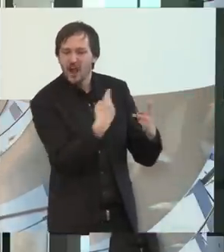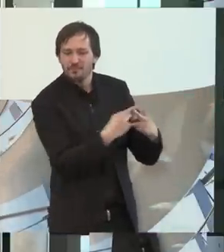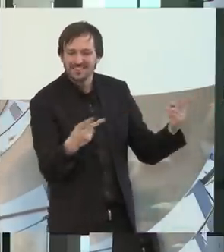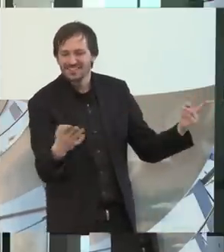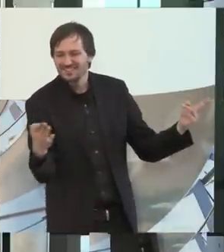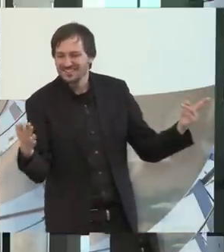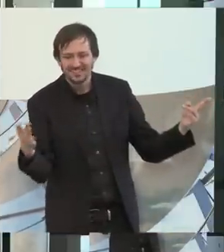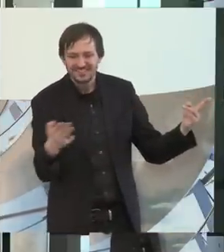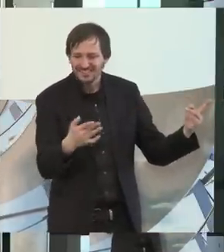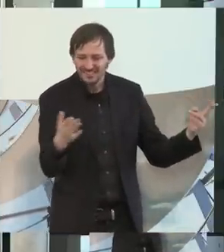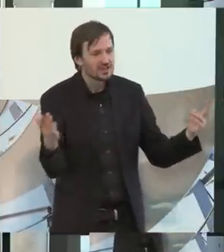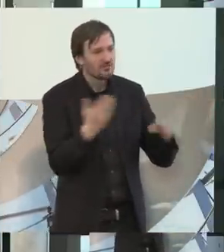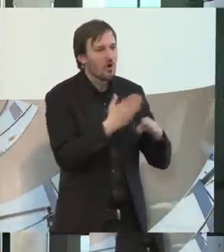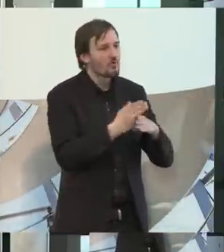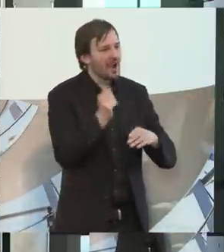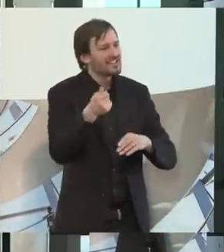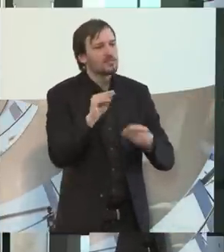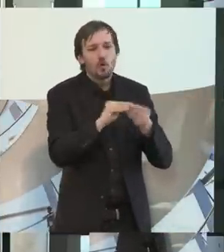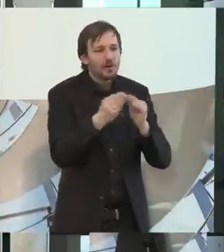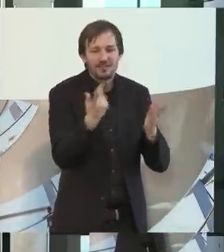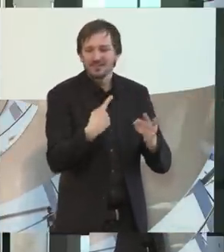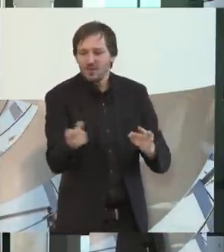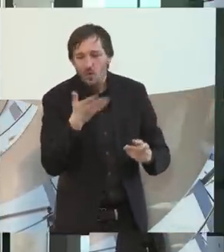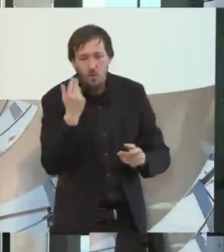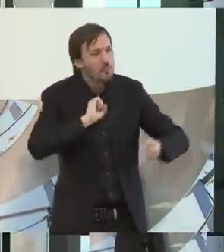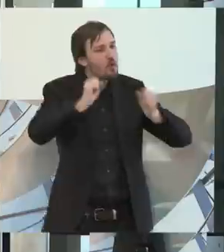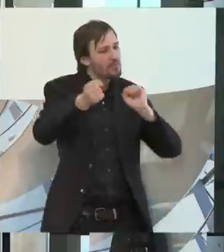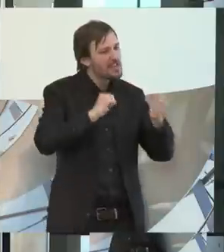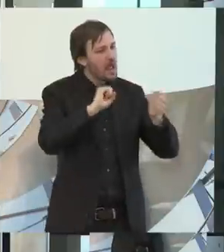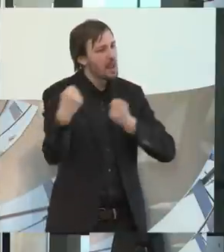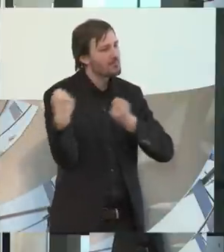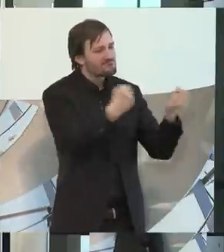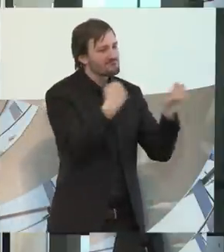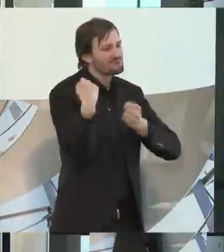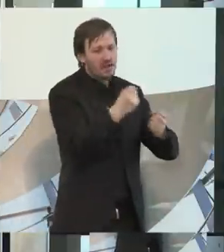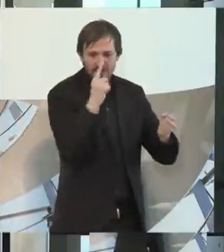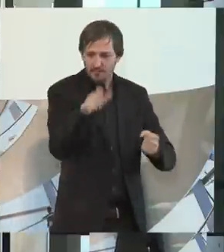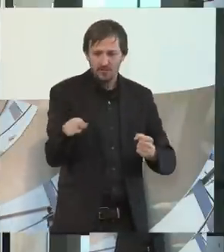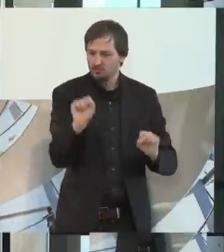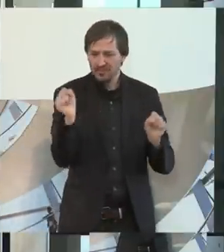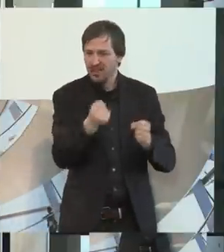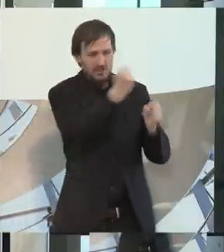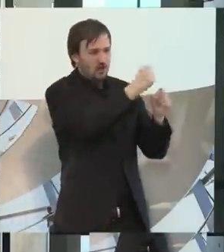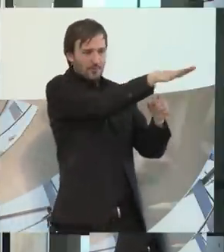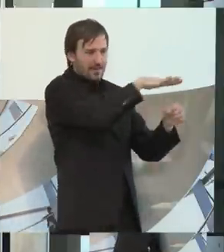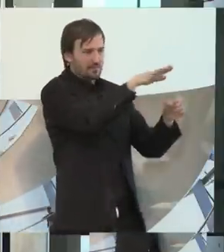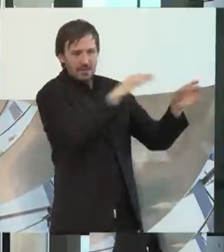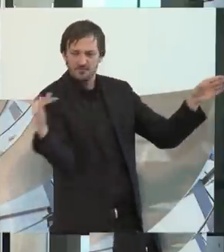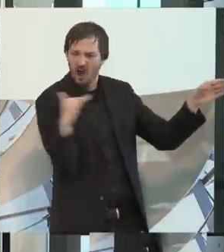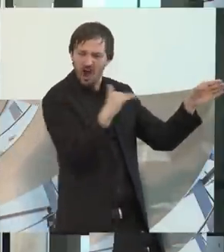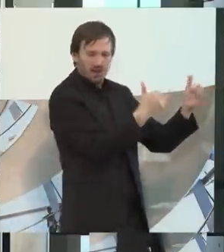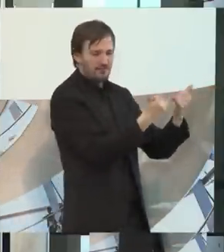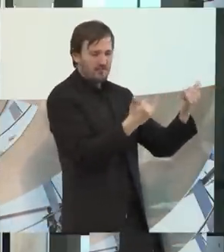weil sie ja auf dem flachen Land bei uns nicht mobil sind. Da nützt auch kein Budget für Arbeit, wenn diese Menschen nicht die Möglichkeit haben, zu ihrem Arbeitsplatz zu kommen.